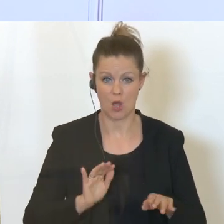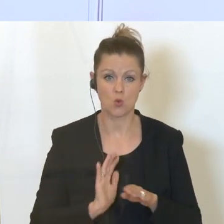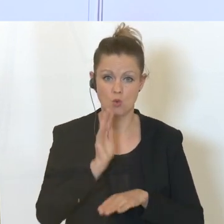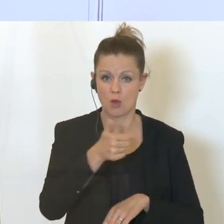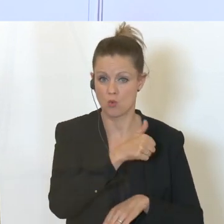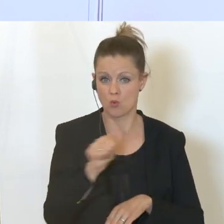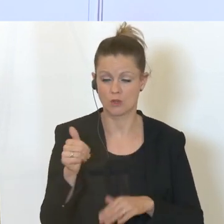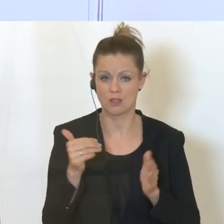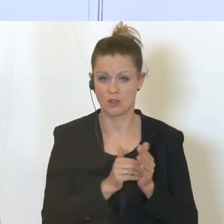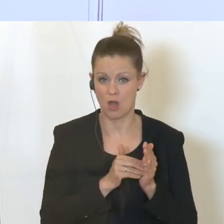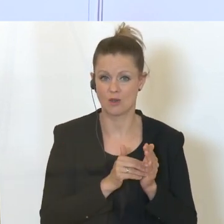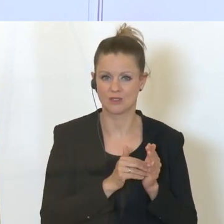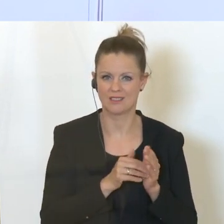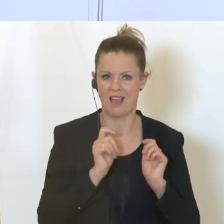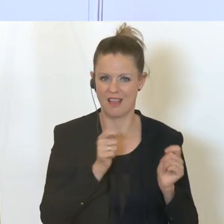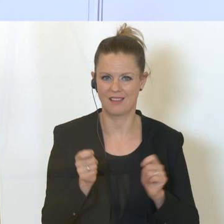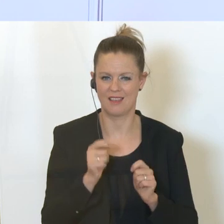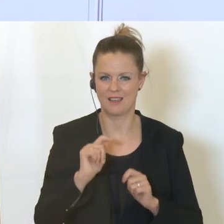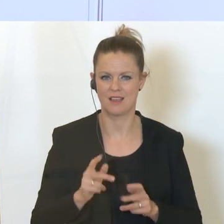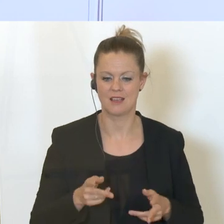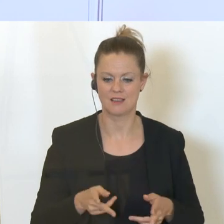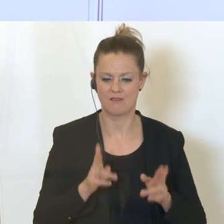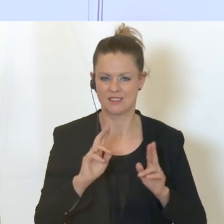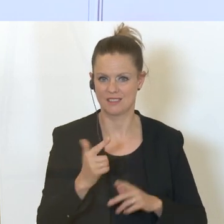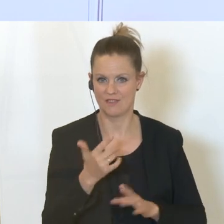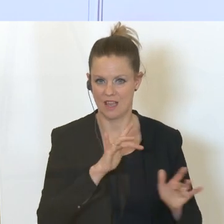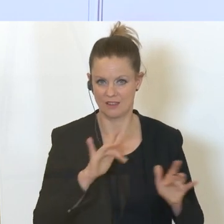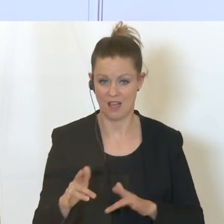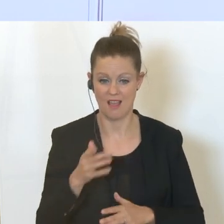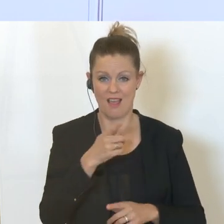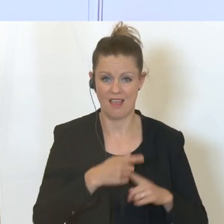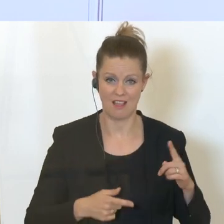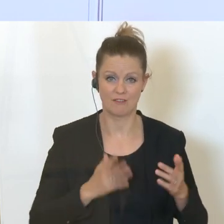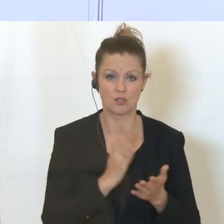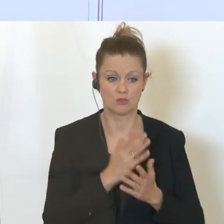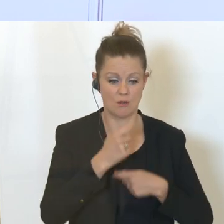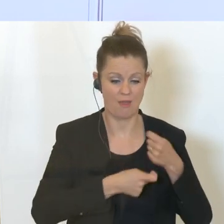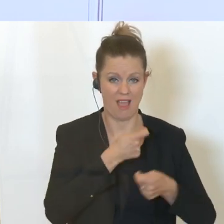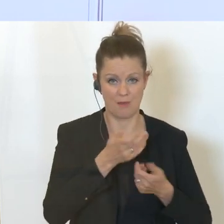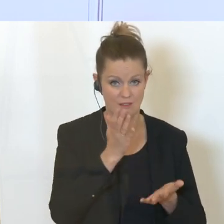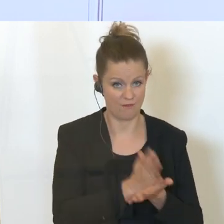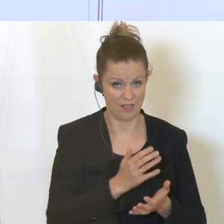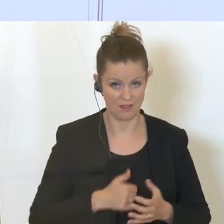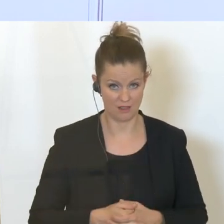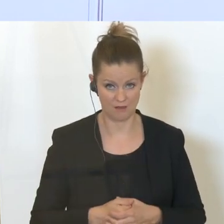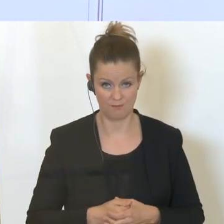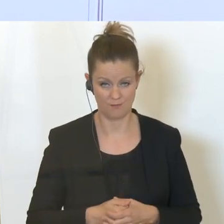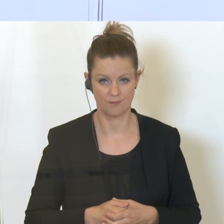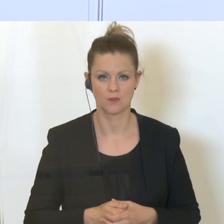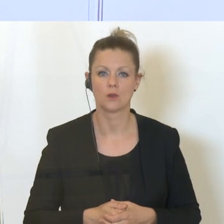.000 Anträge für die Phase 2 da und circa etwas mehr als die Hälfte bearbeitet bereits. Und